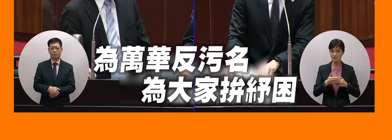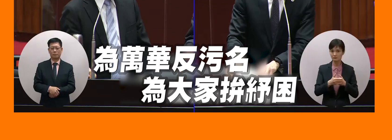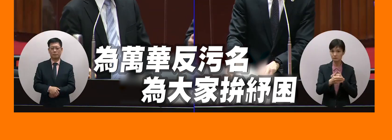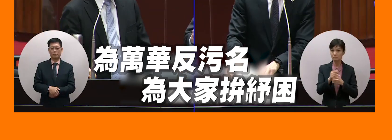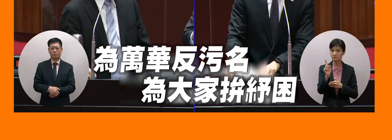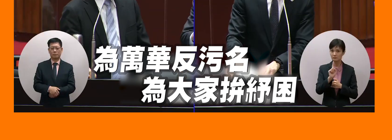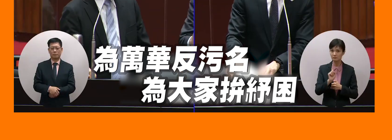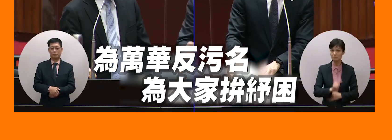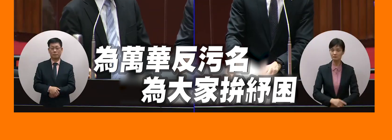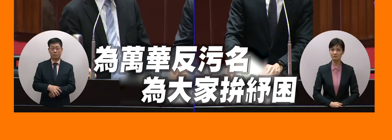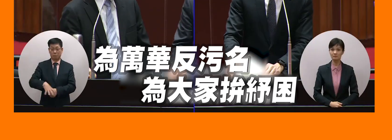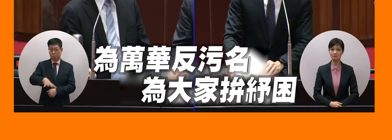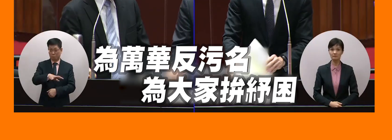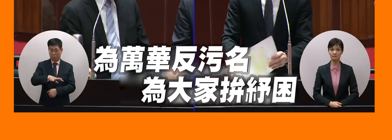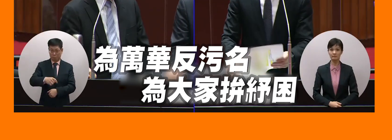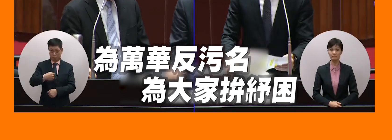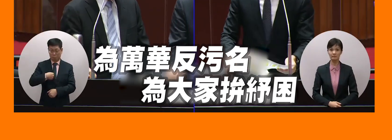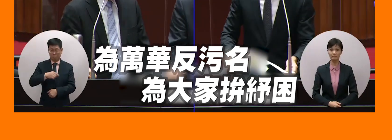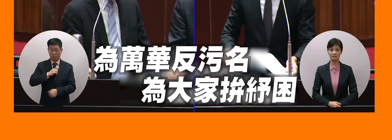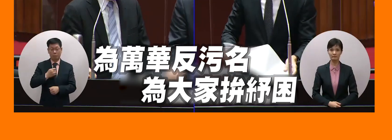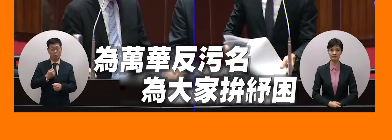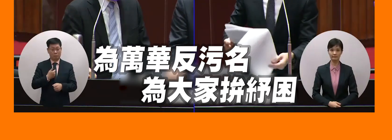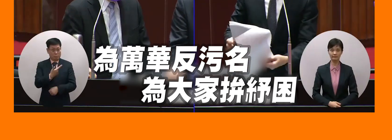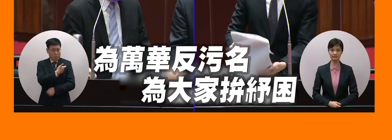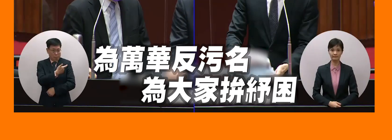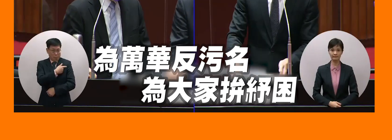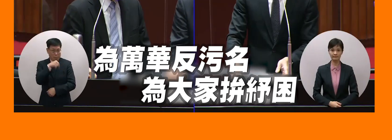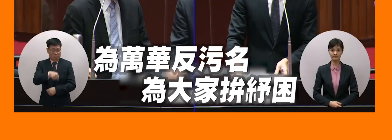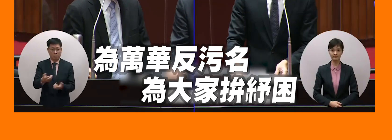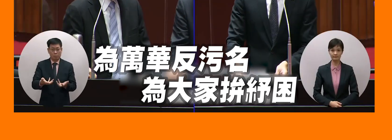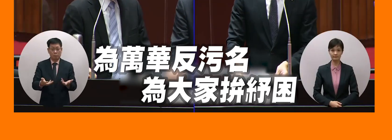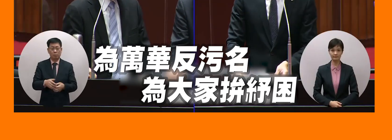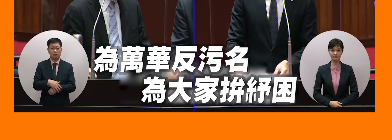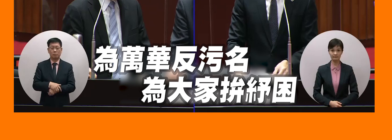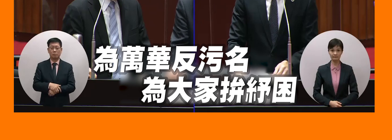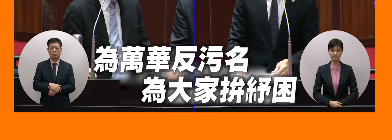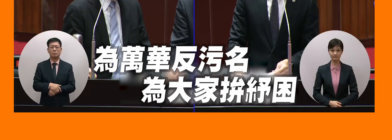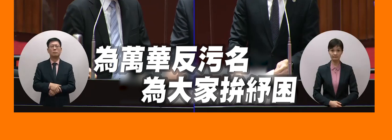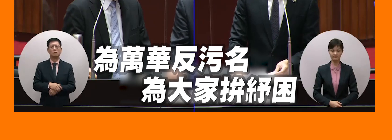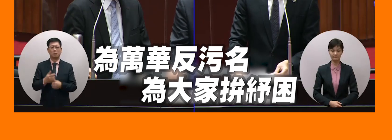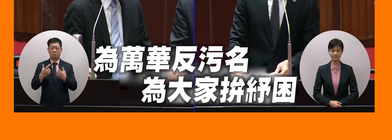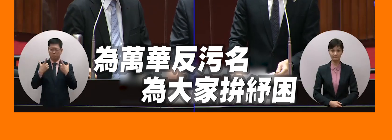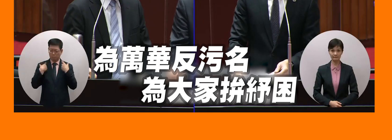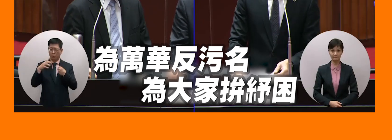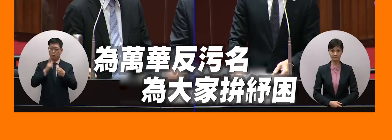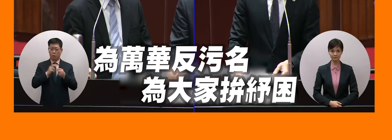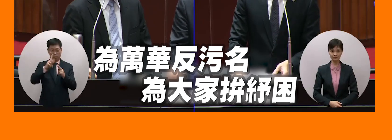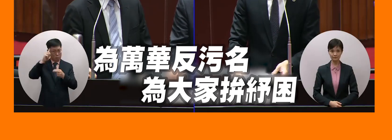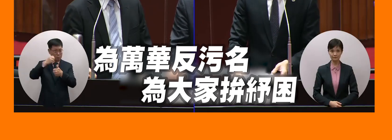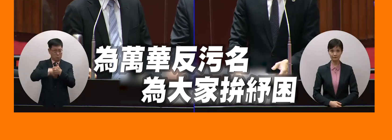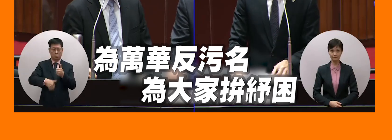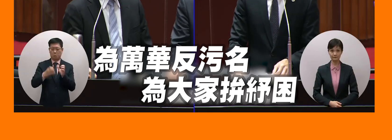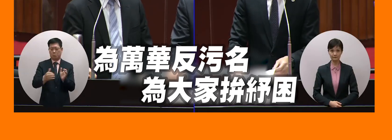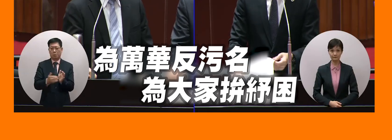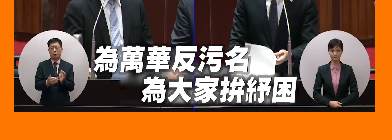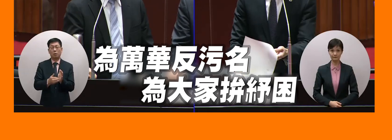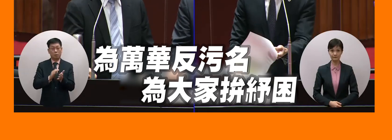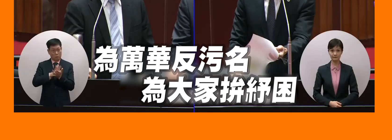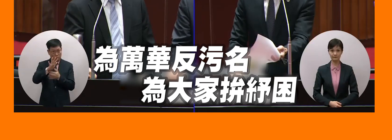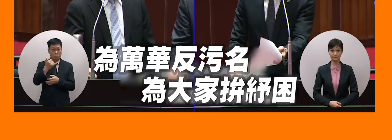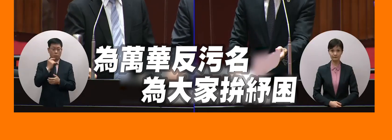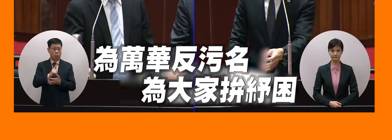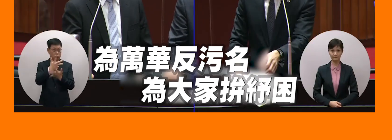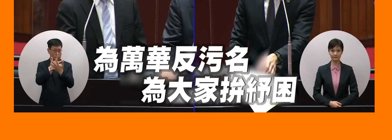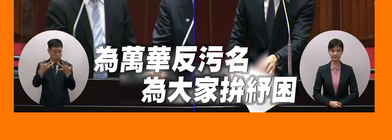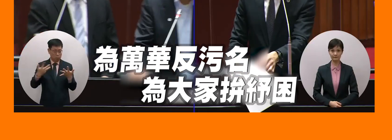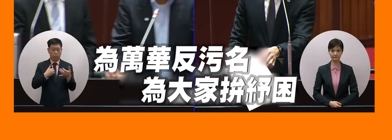個疫苗的接種當然這個有一個系統將來上